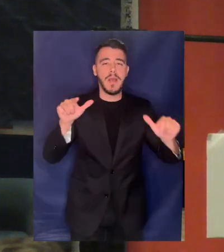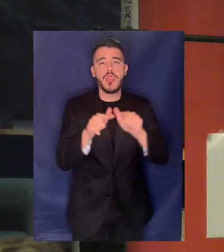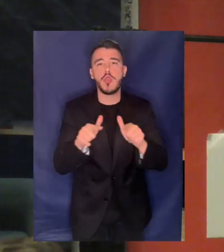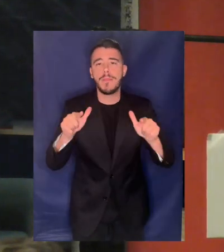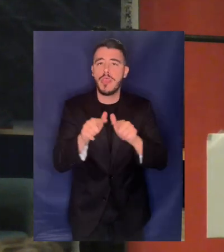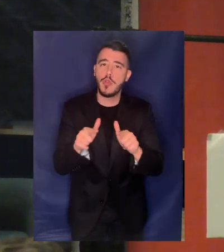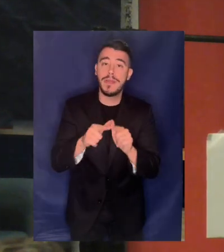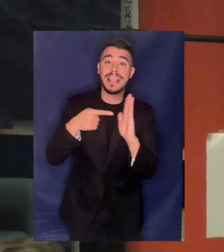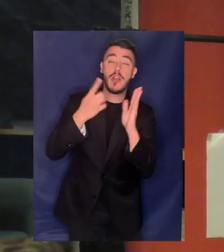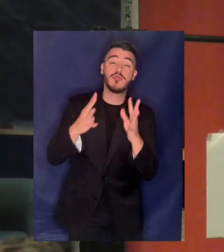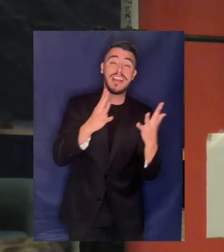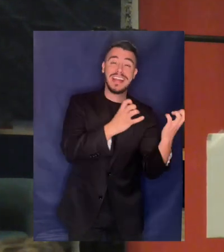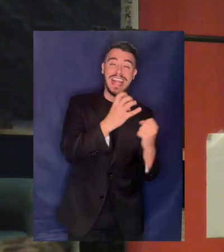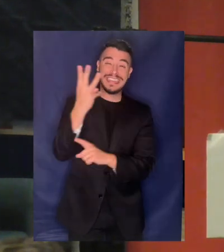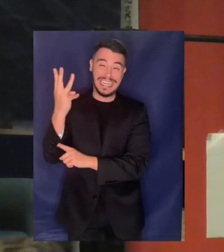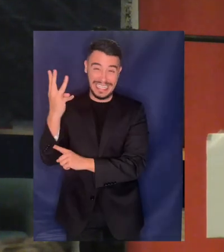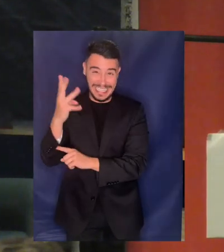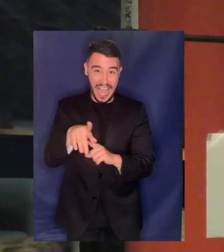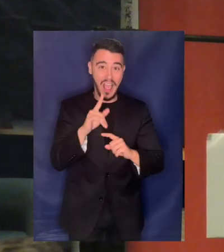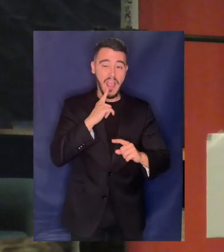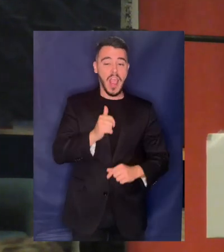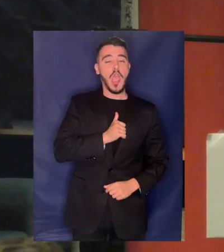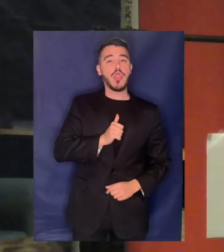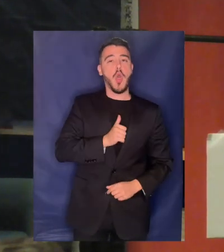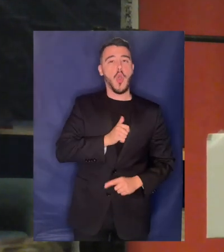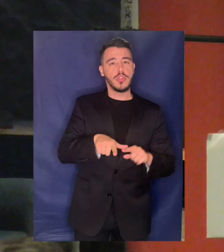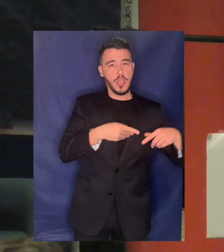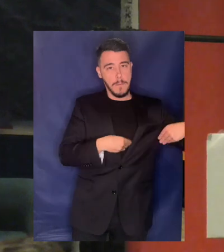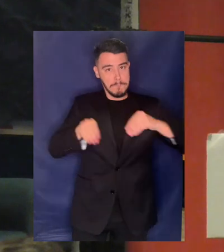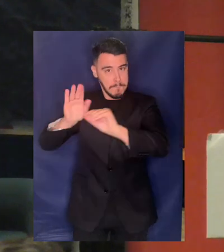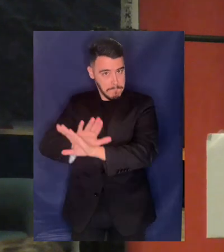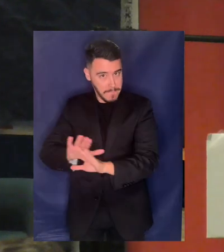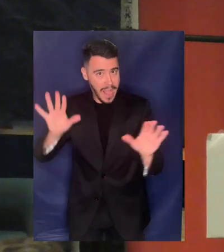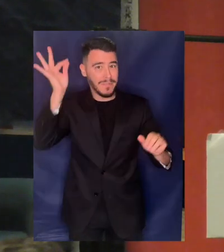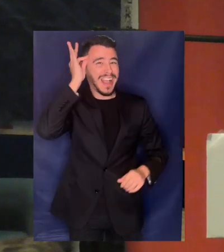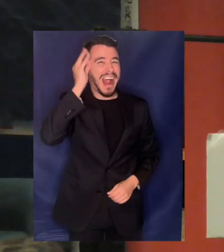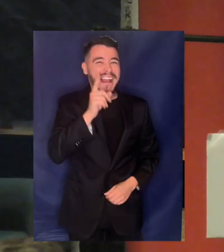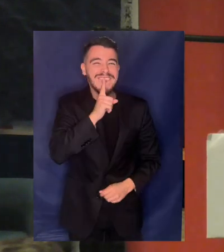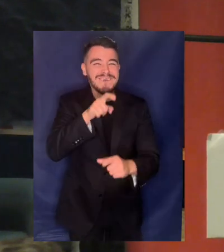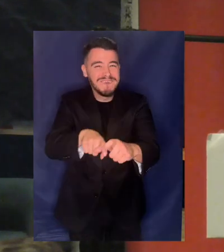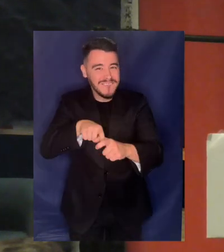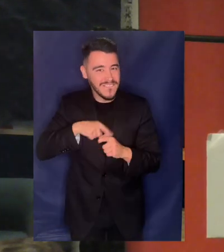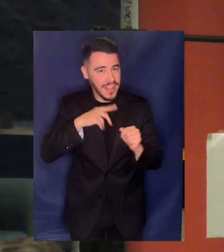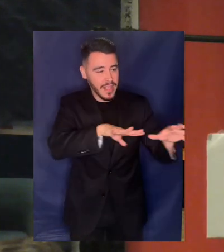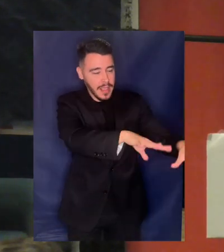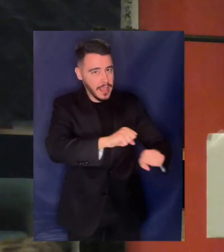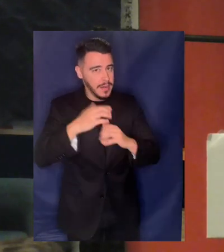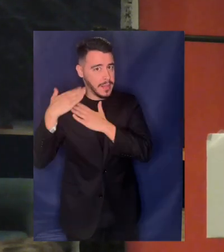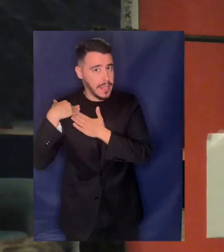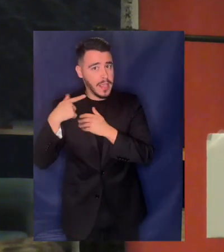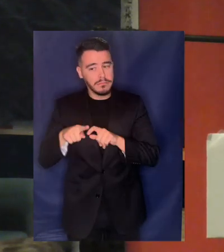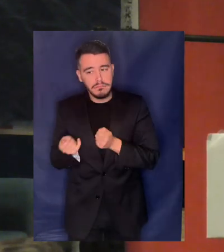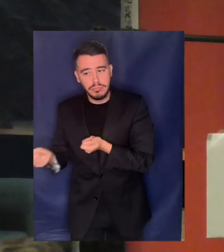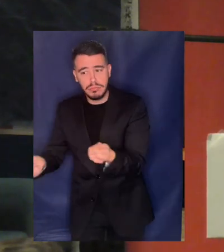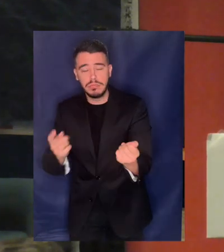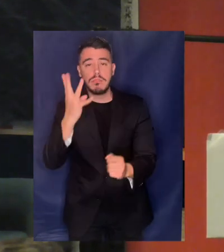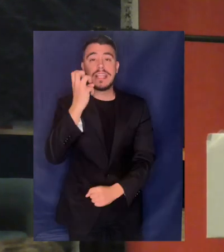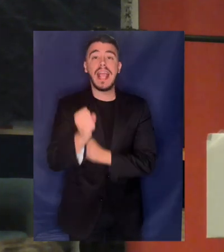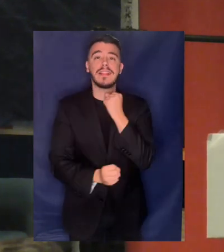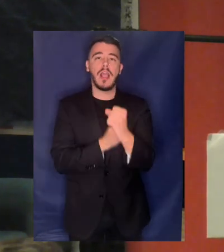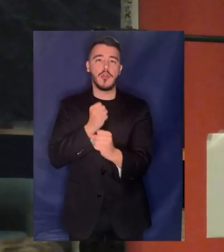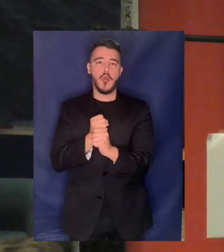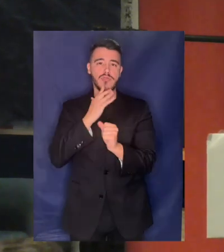ξεκίνησε το 1993 και πάλι η ΣΟΕΣ όπου είχε αναλάβει τη λειτουργία των υπηρεσιών ίδρευσης για 30 χρόνια